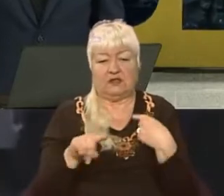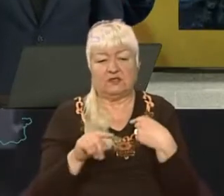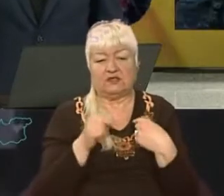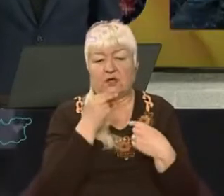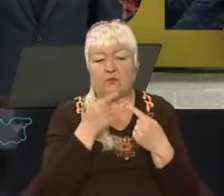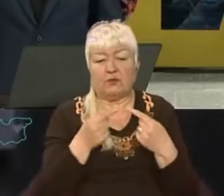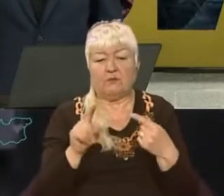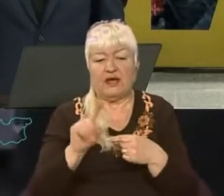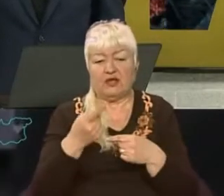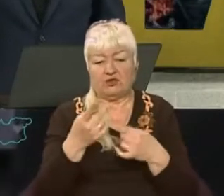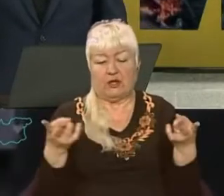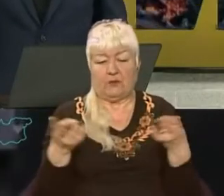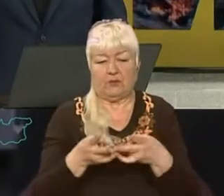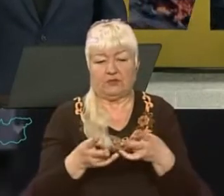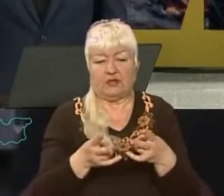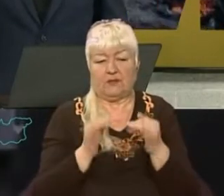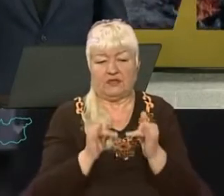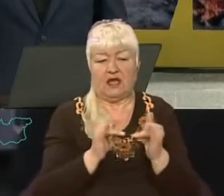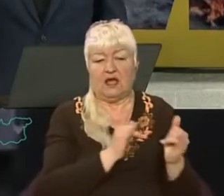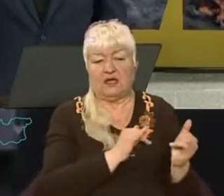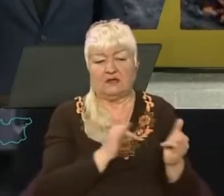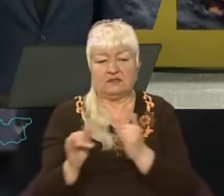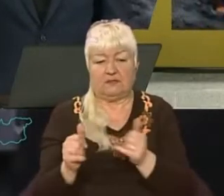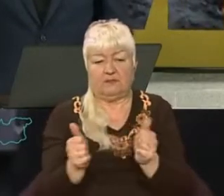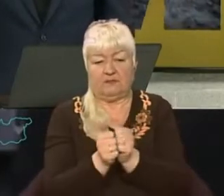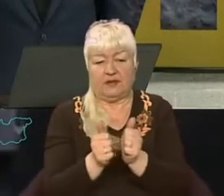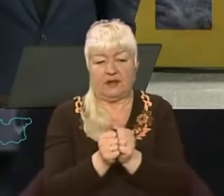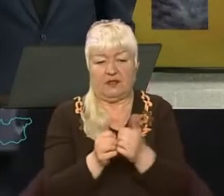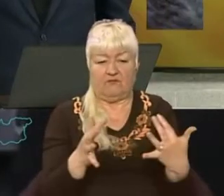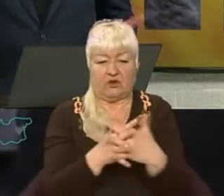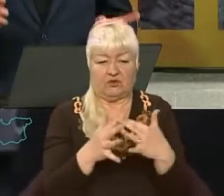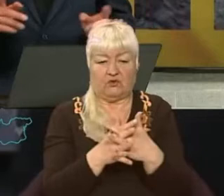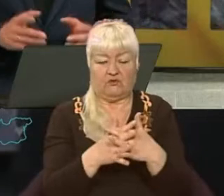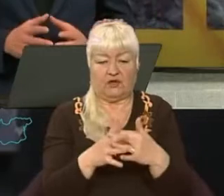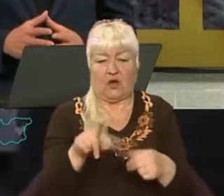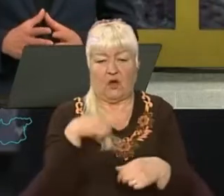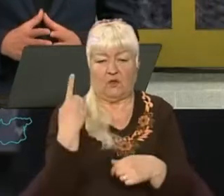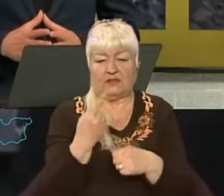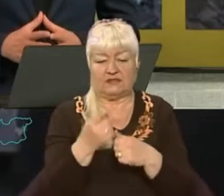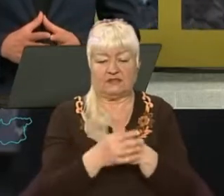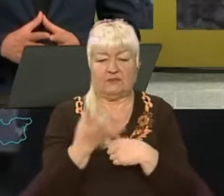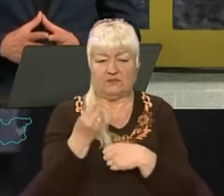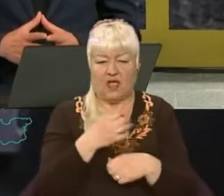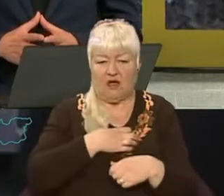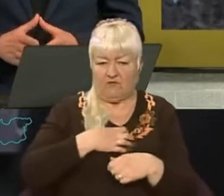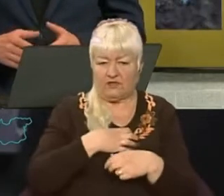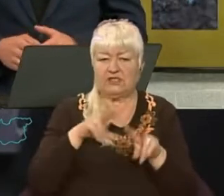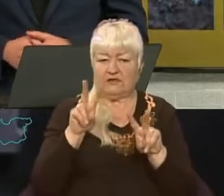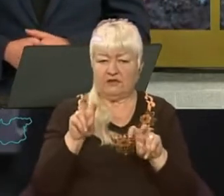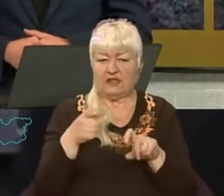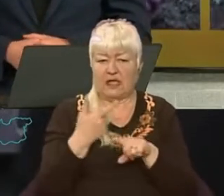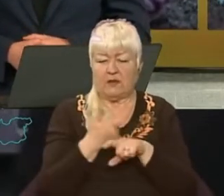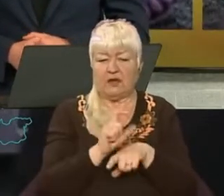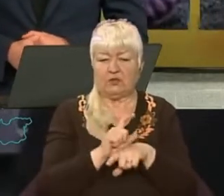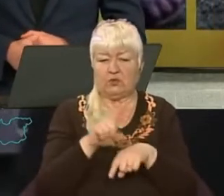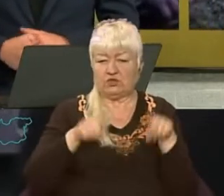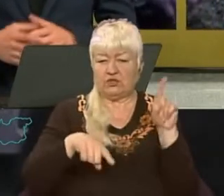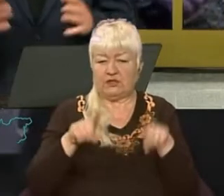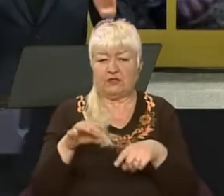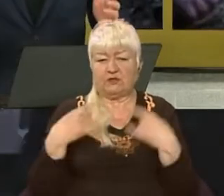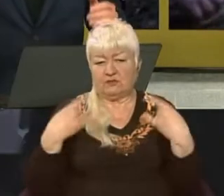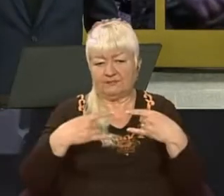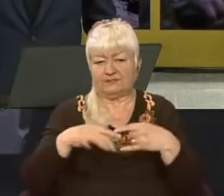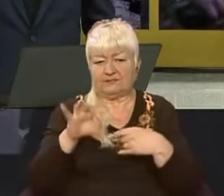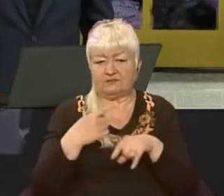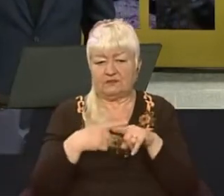продуктів першої потреби для забезпечення прифронтових областей. Ще хотів важлива тема, дуже рідко взагалі в медіа про